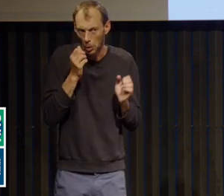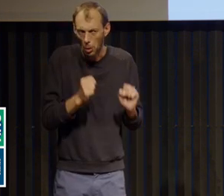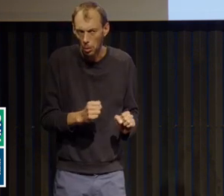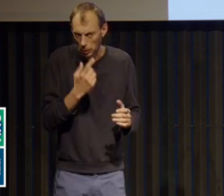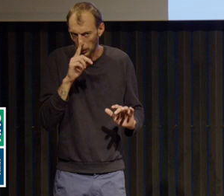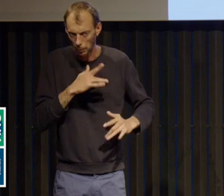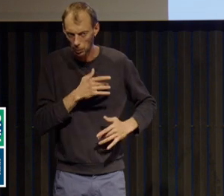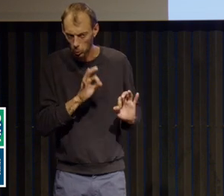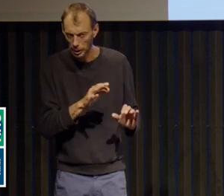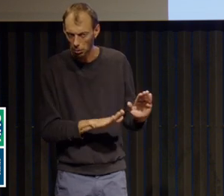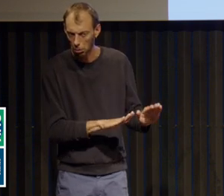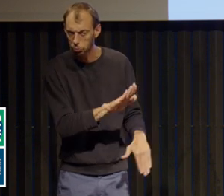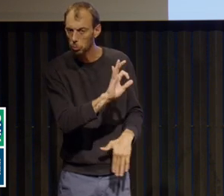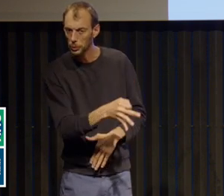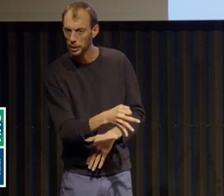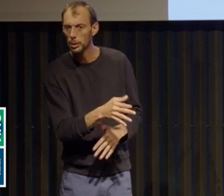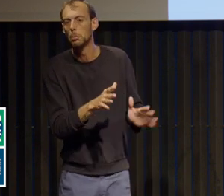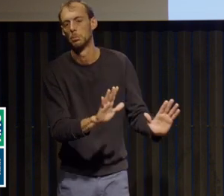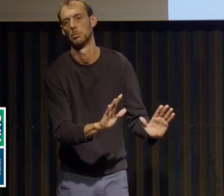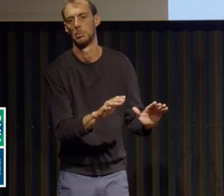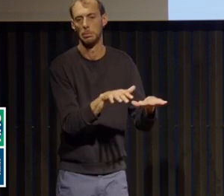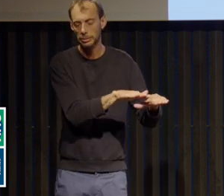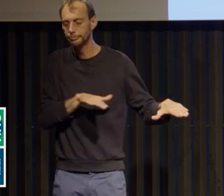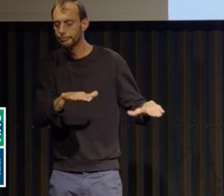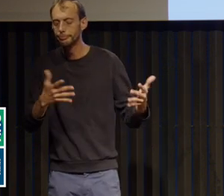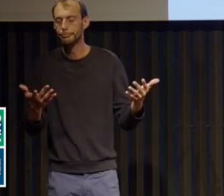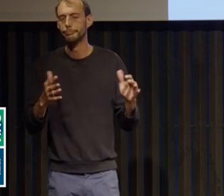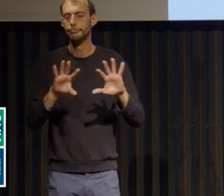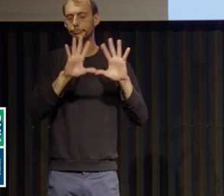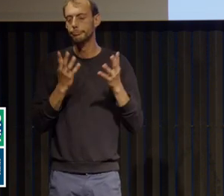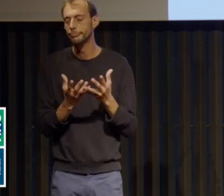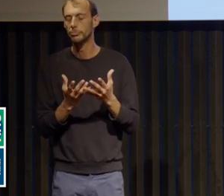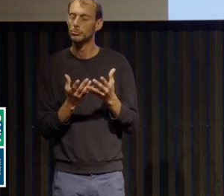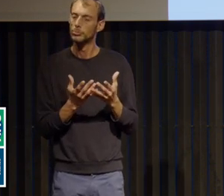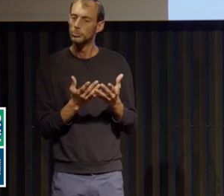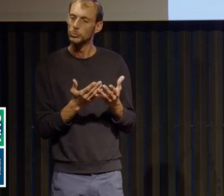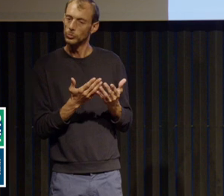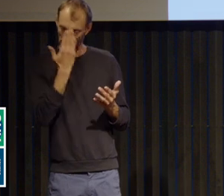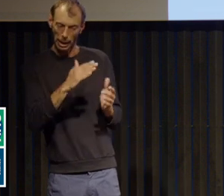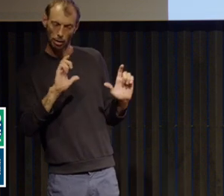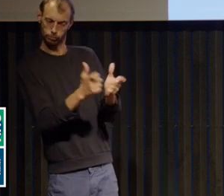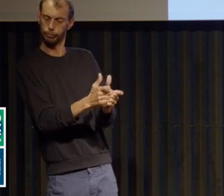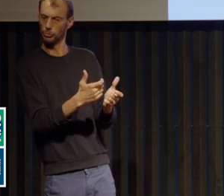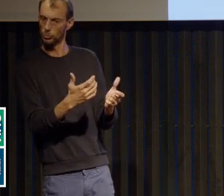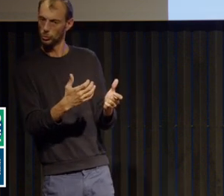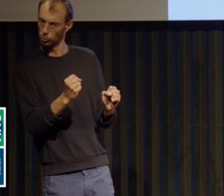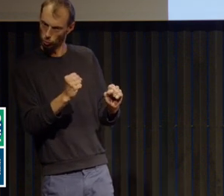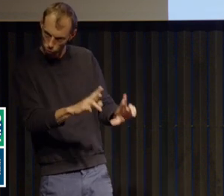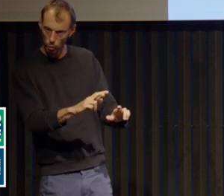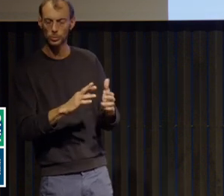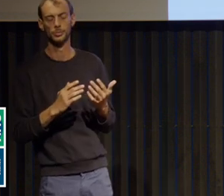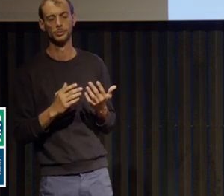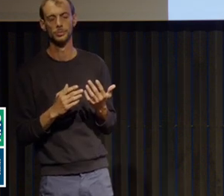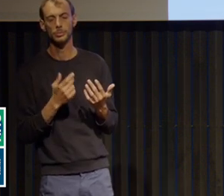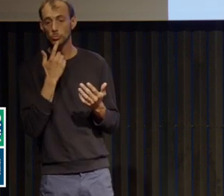classiquement, tout au moins, en prenant en compte les formes complètes, les critères diagnostiques